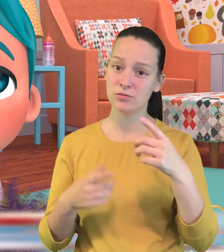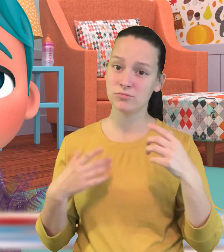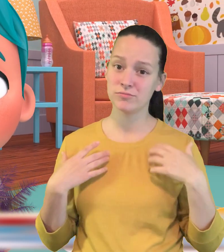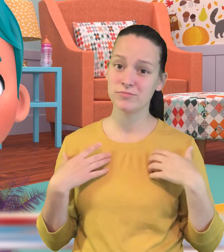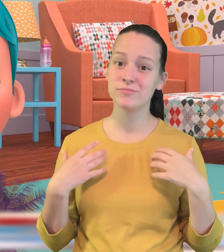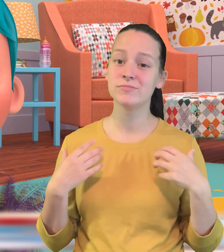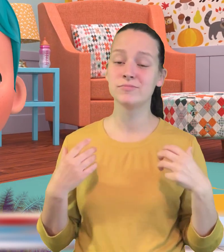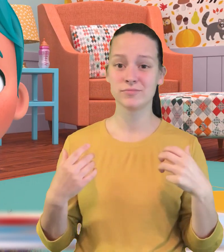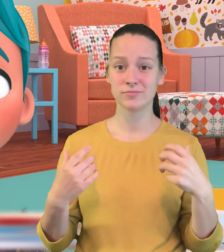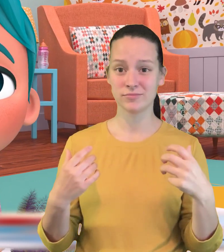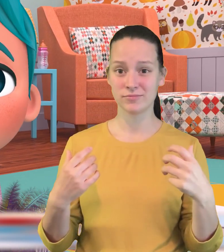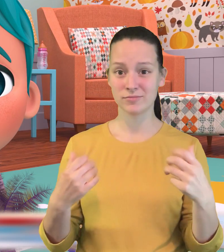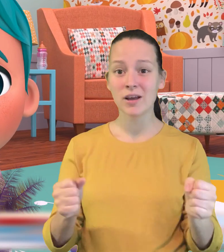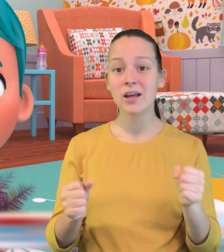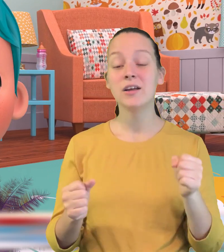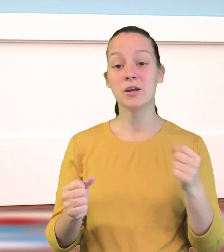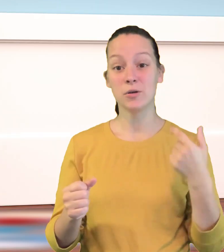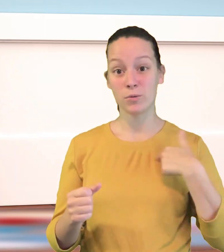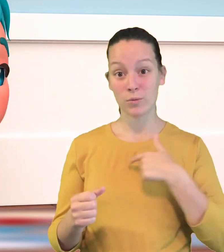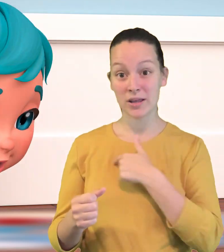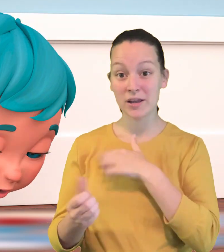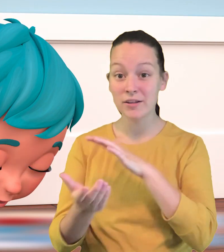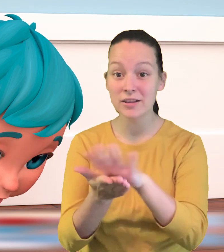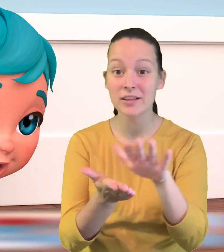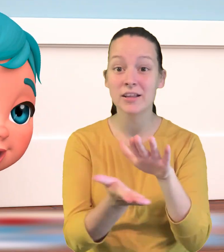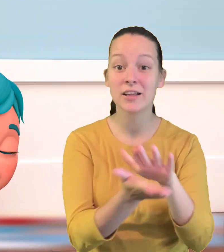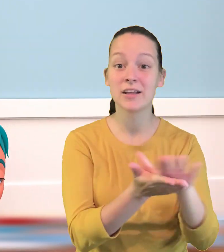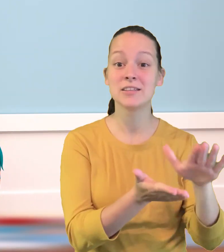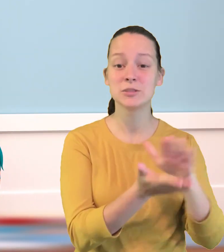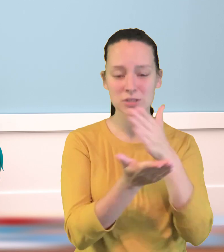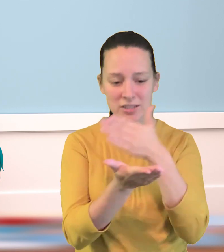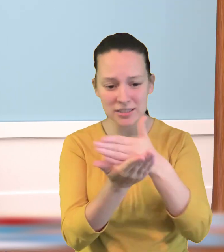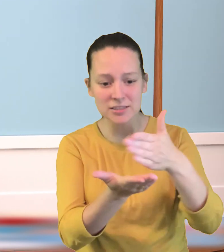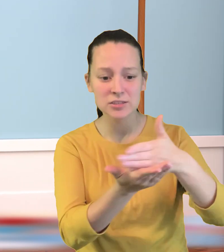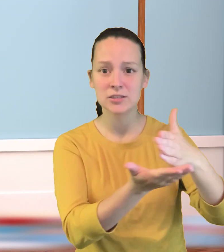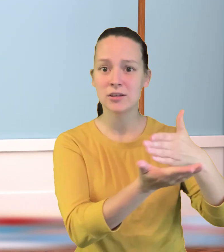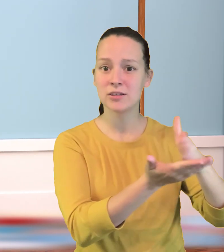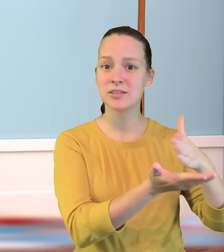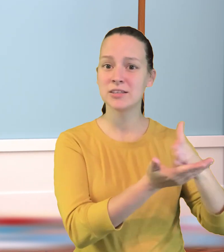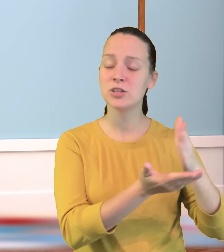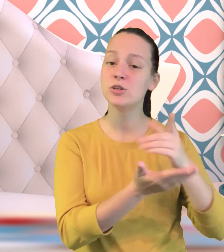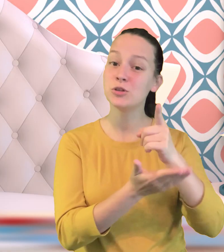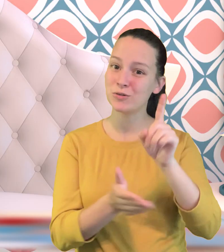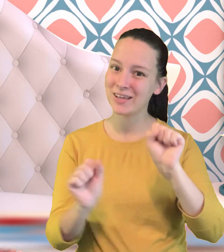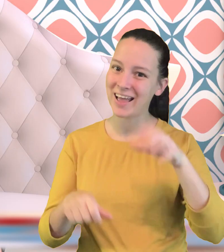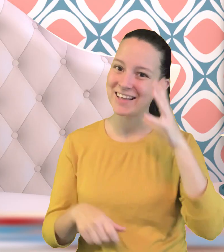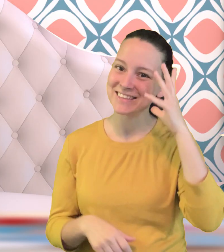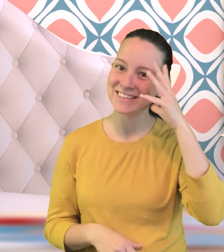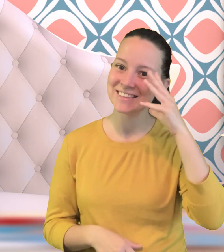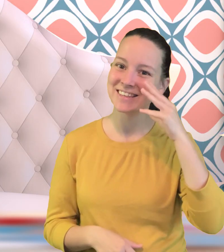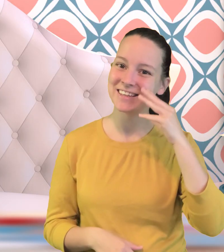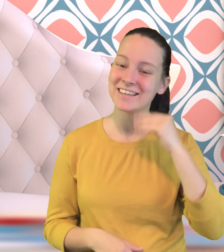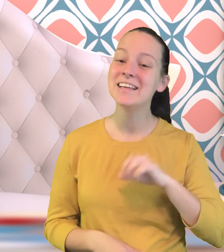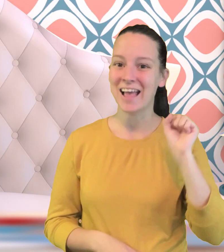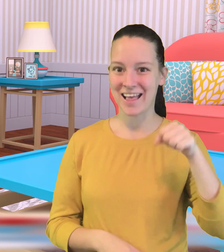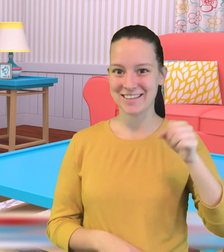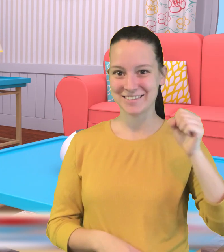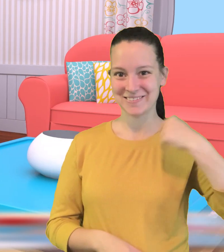dadurch Wir putzen und fegen Du kannst dich